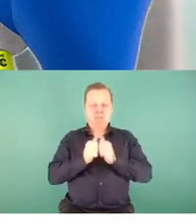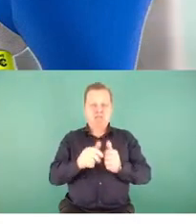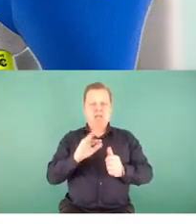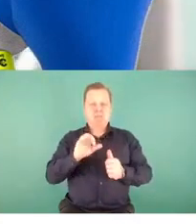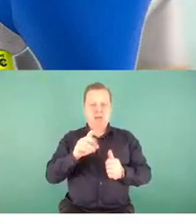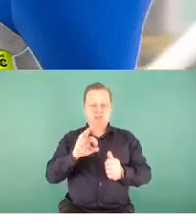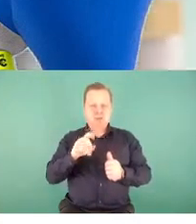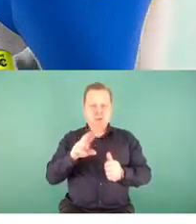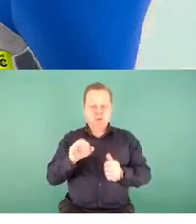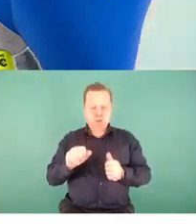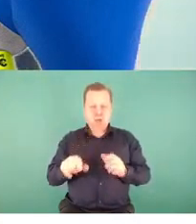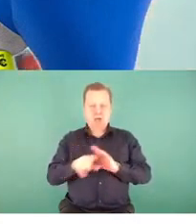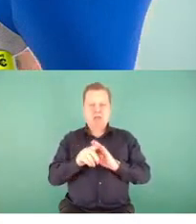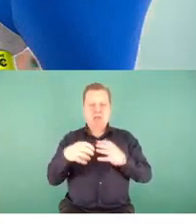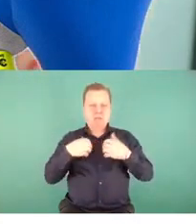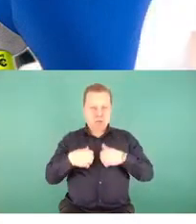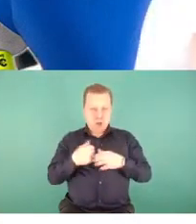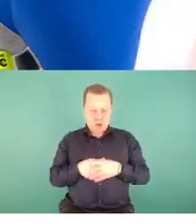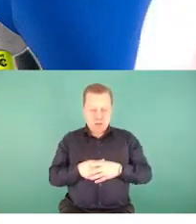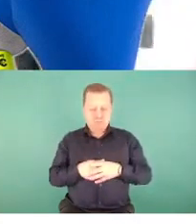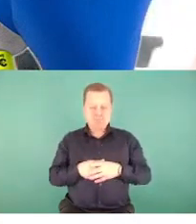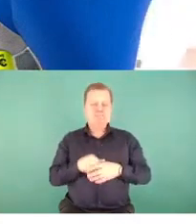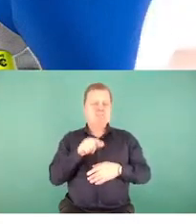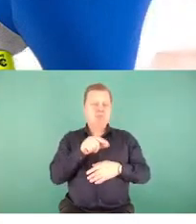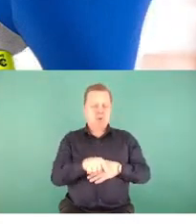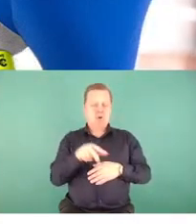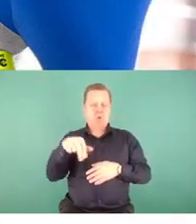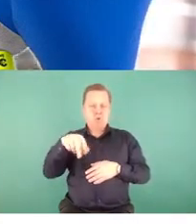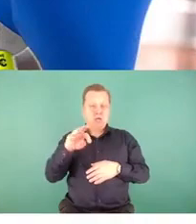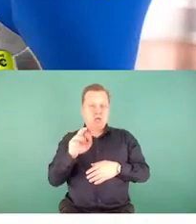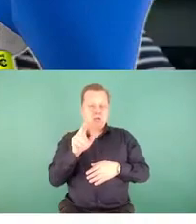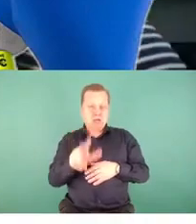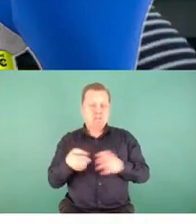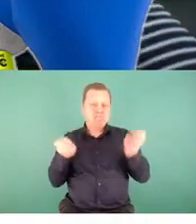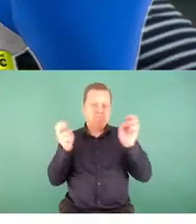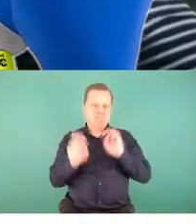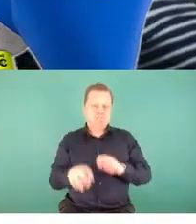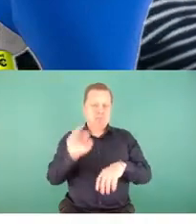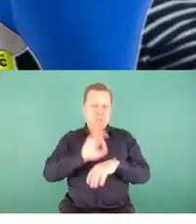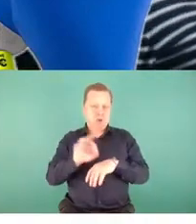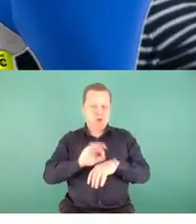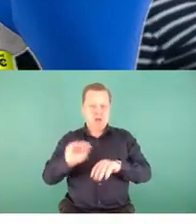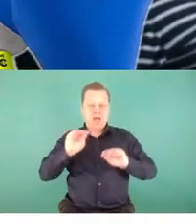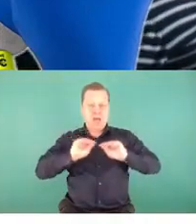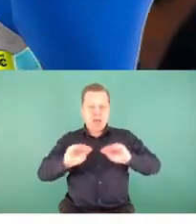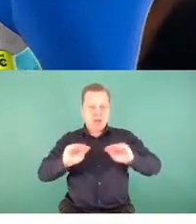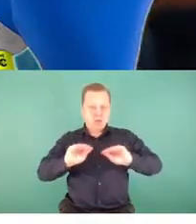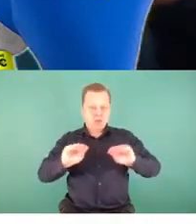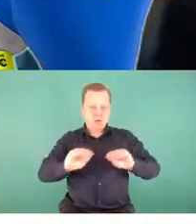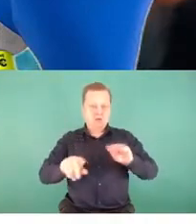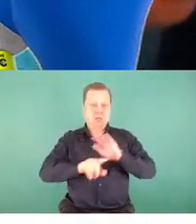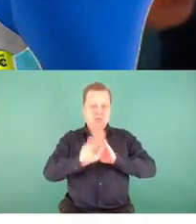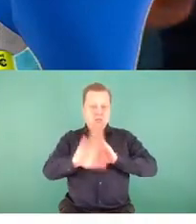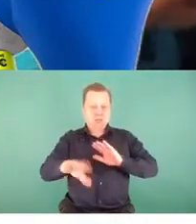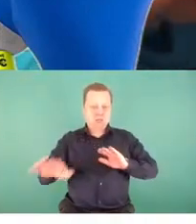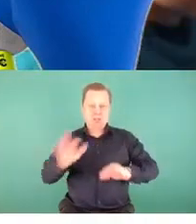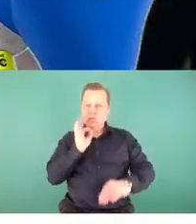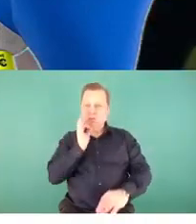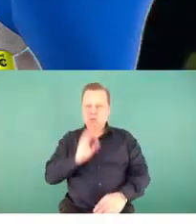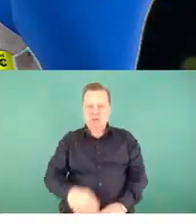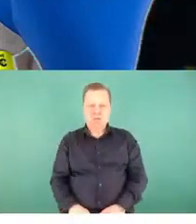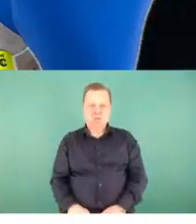Środowisko, Urząd Transportu Kolejowego stworzył ten wyjątkowy projekt edukacyjny skierowany do dzieci i młodzieży.